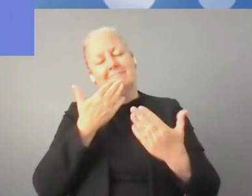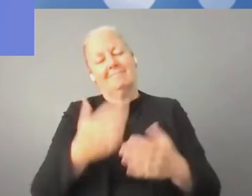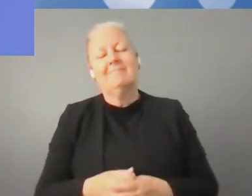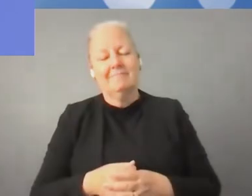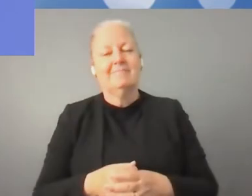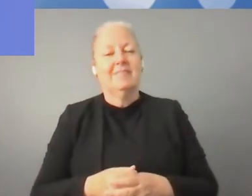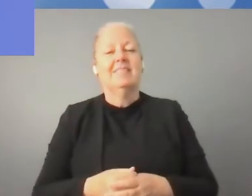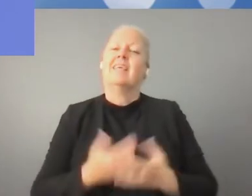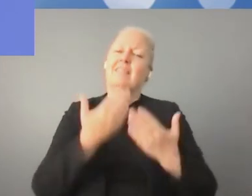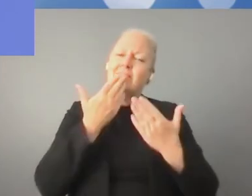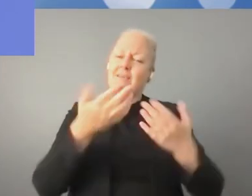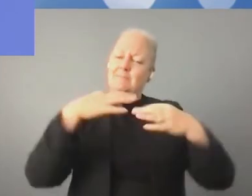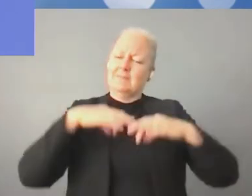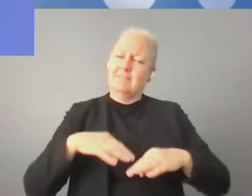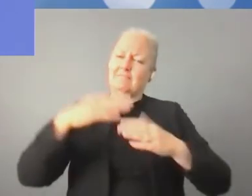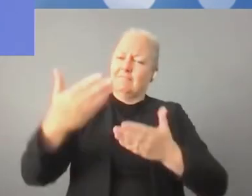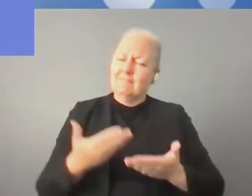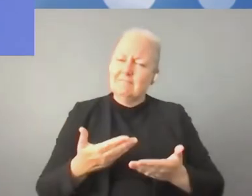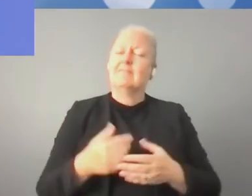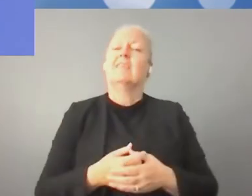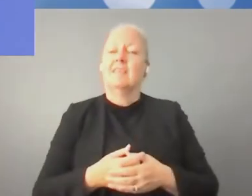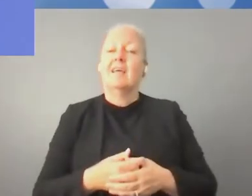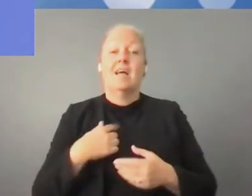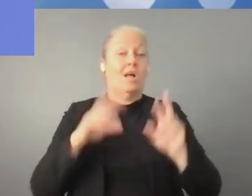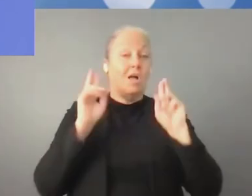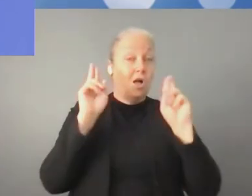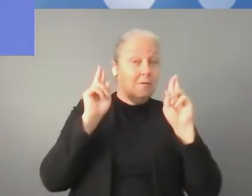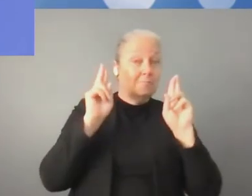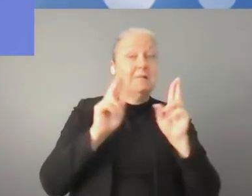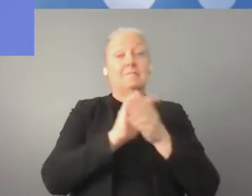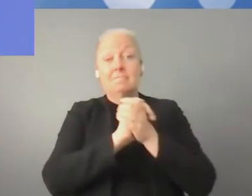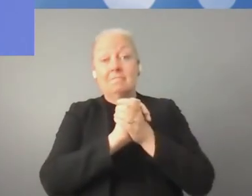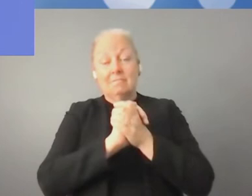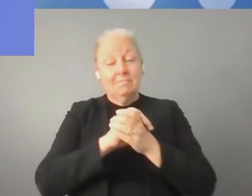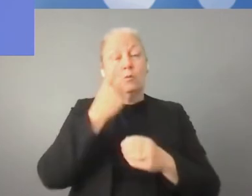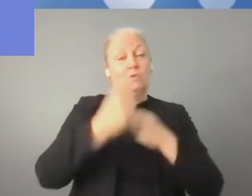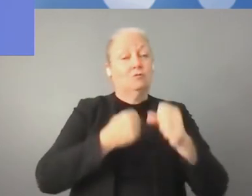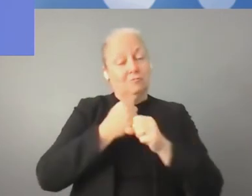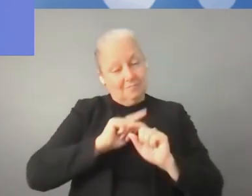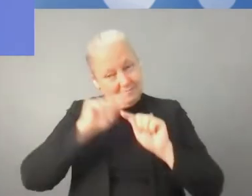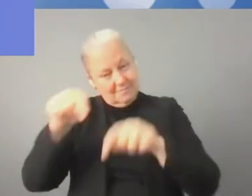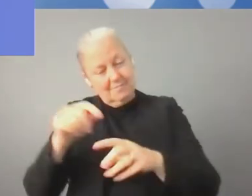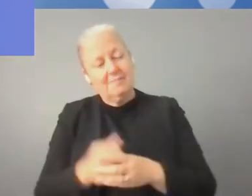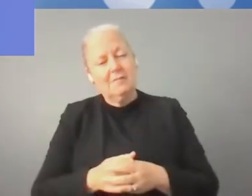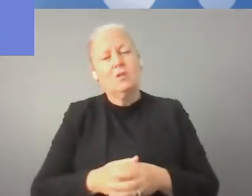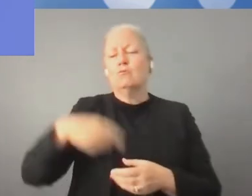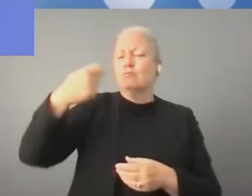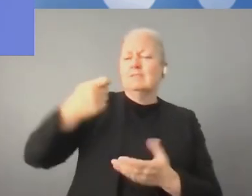przyjazdu do Etiopii. Bardzo dziękujemy za to zaproszenie. Mam nadzieję, że faktycznie nam się to uda w przyszłym roku.